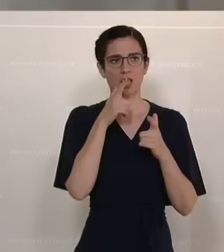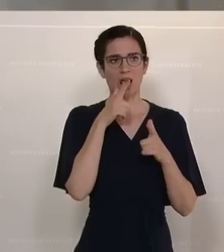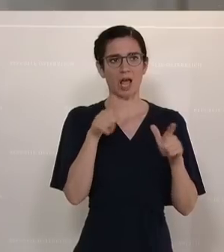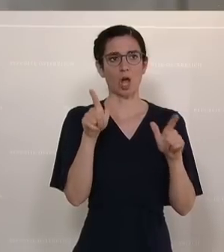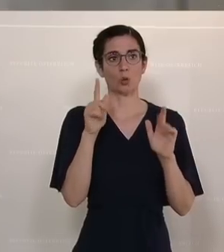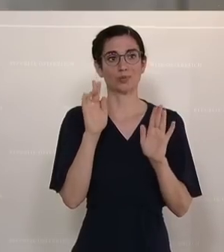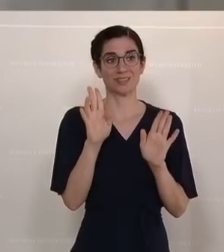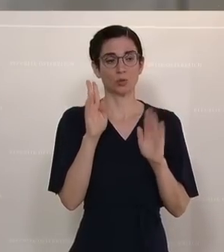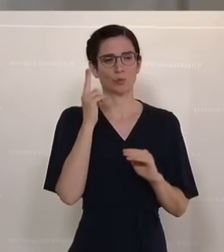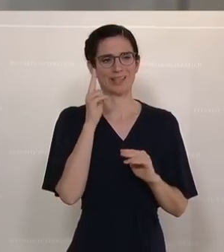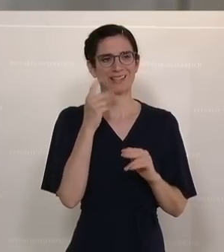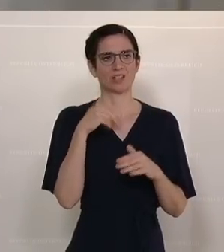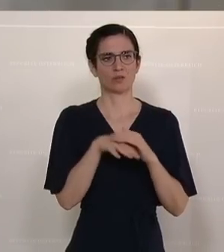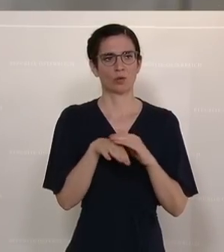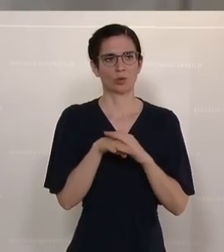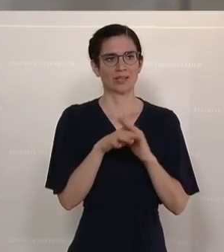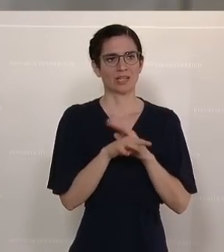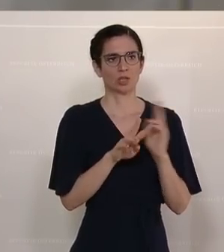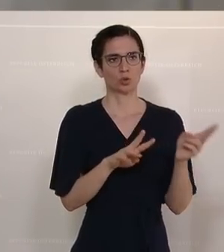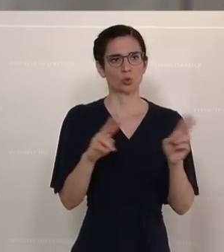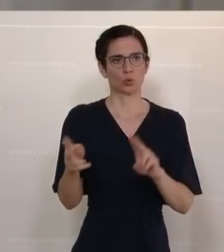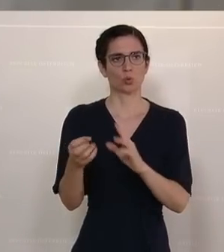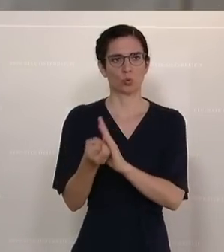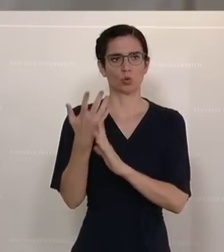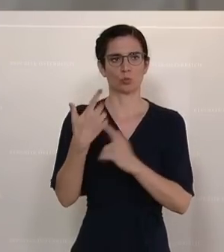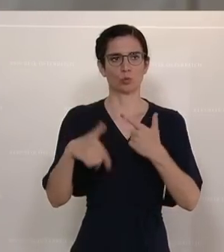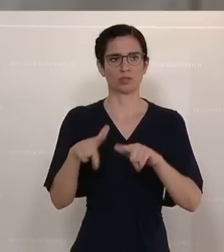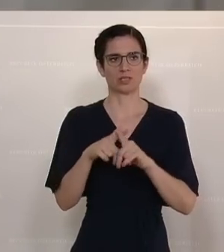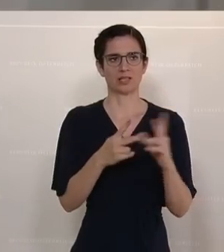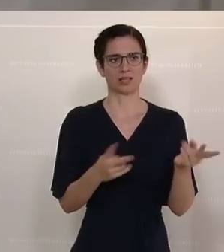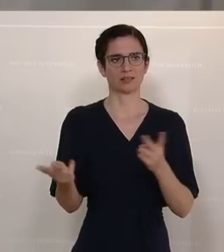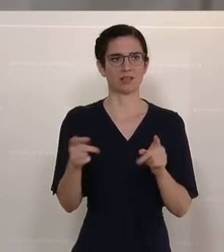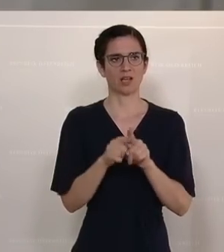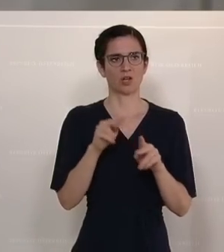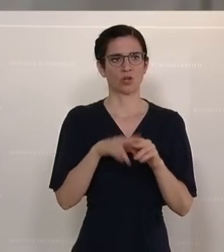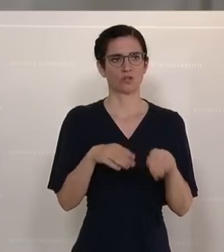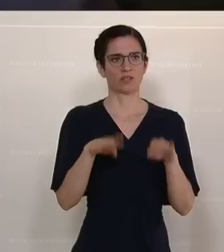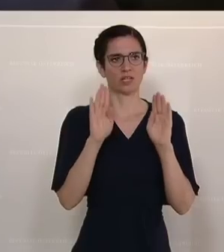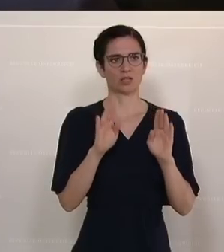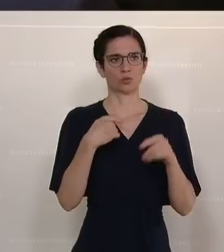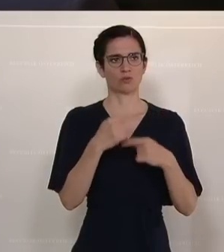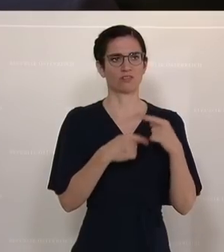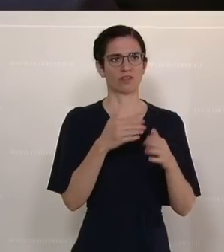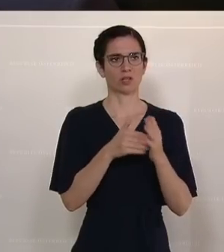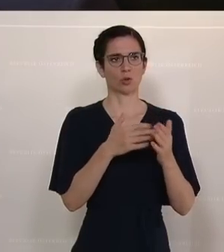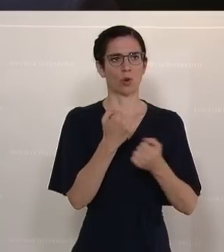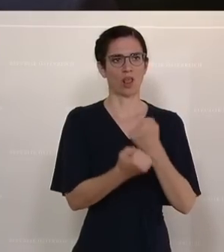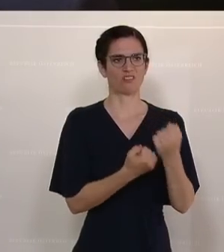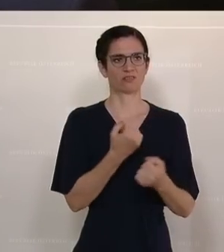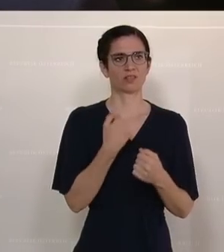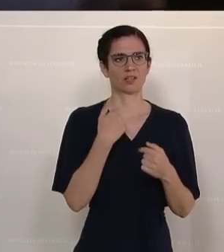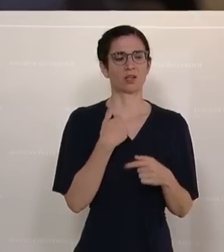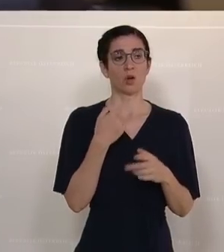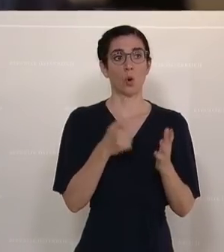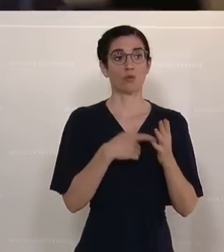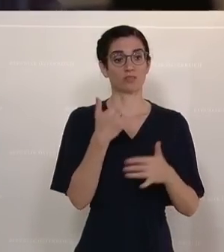laut darüber nachgedacht, Flüchtlinge in ihre Herkunftsländer zurückzuschicken, auch wenn das Asylverfahren hier noch läuft. Natürlich, wir wissen alle, die laufen